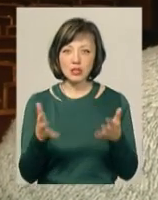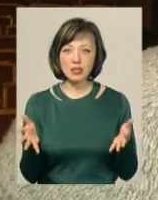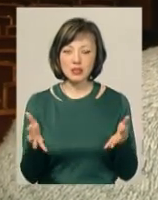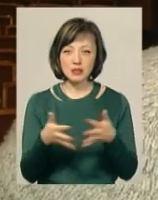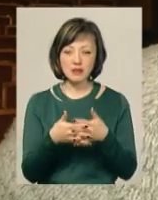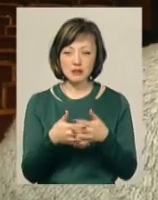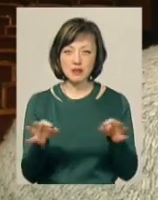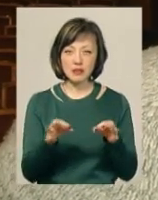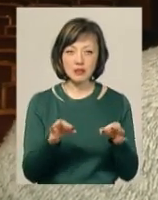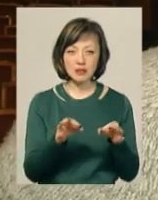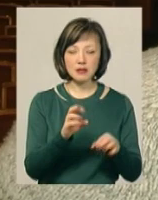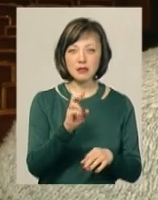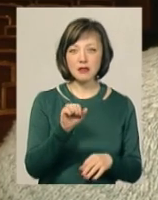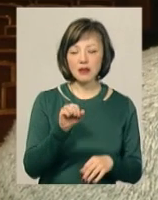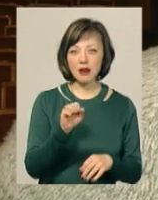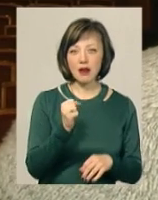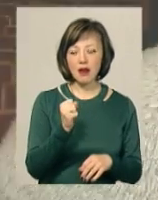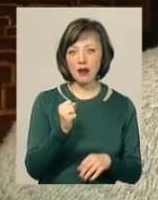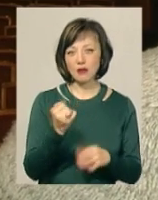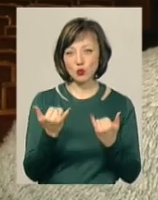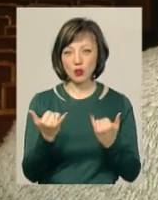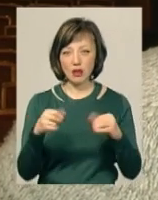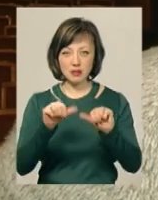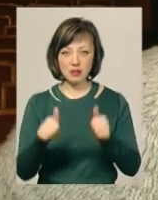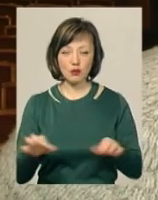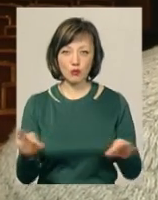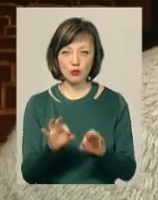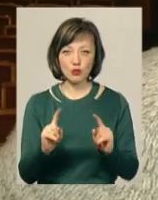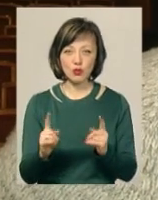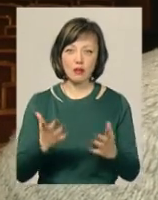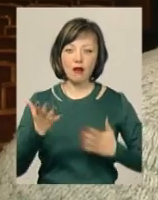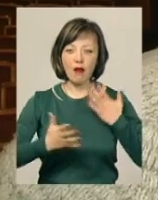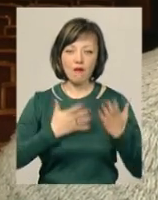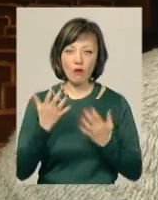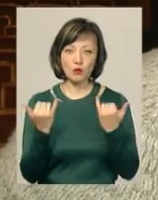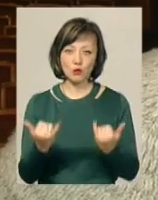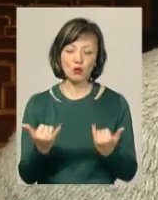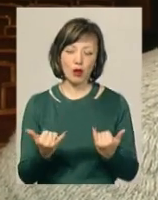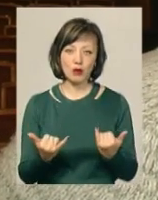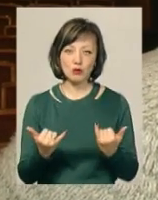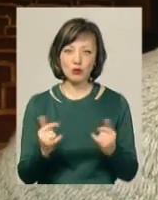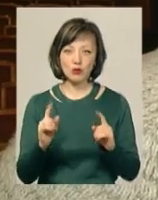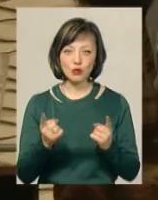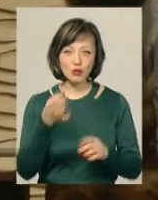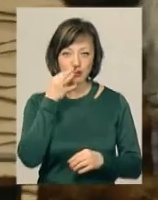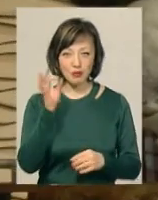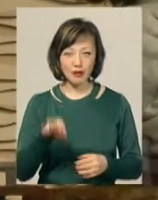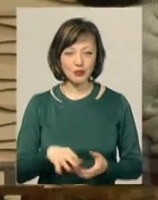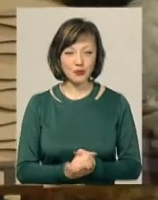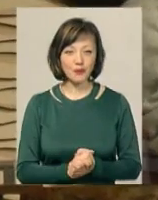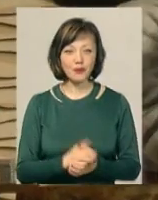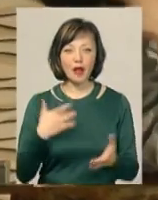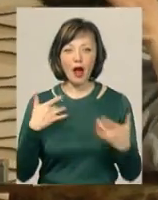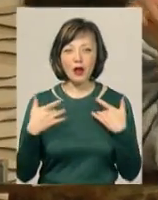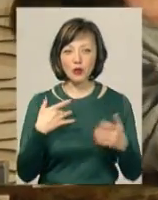трошки ска, такий сучасний стиль. Це буде дуже драйвово, сучасно і дуже смачно. Актори